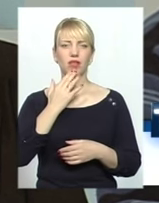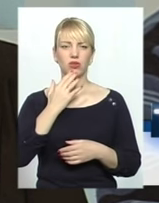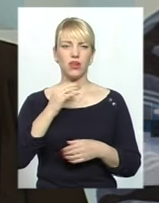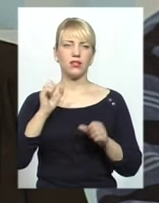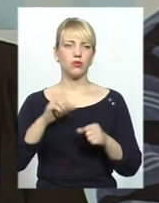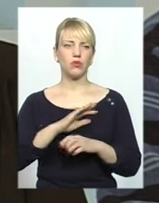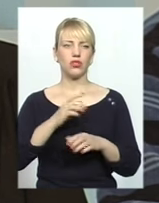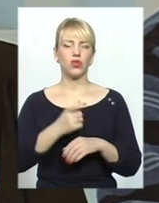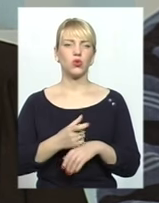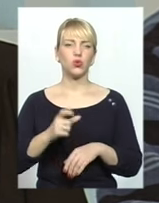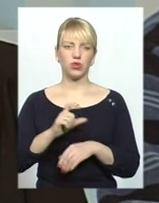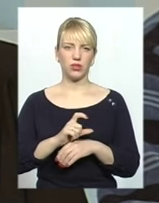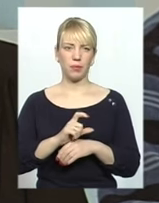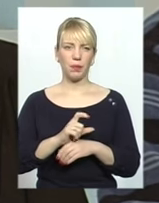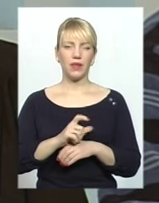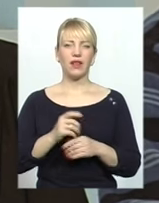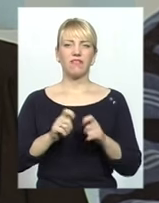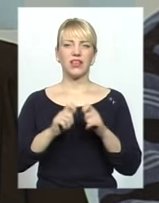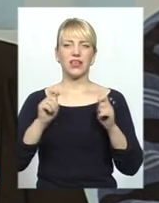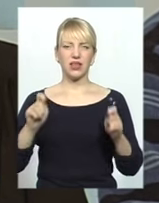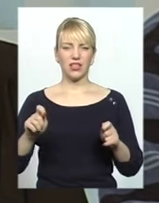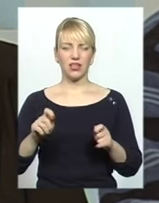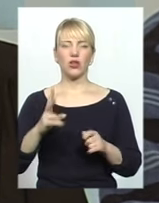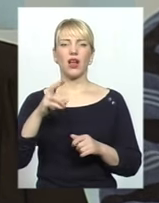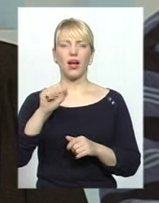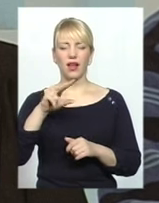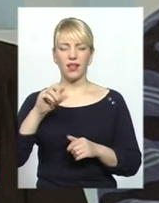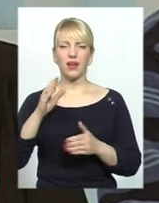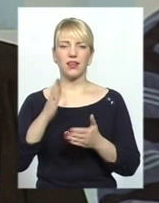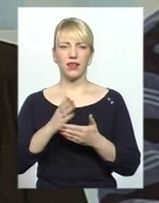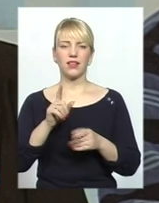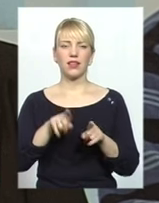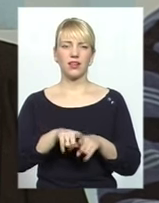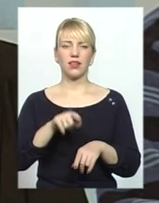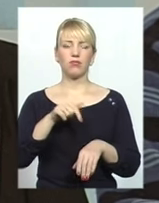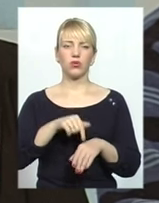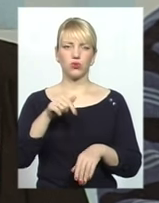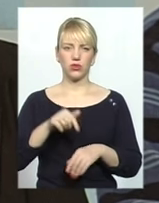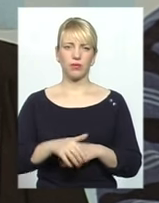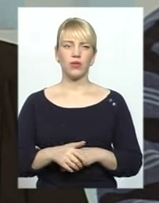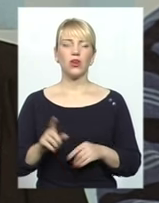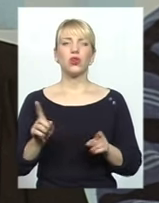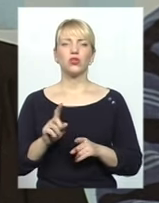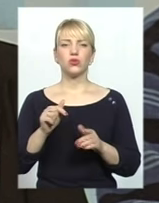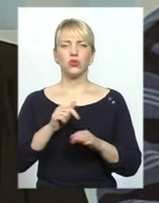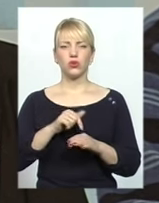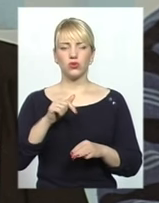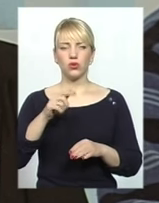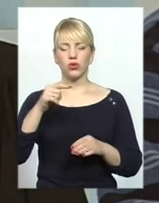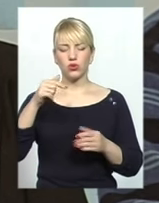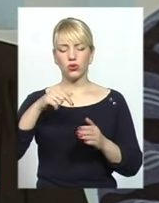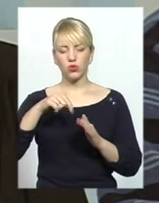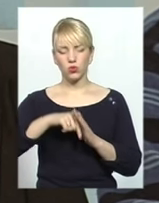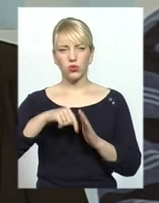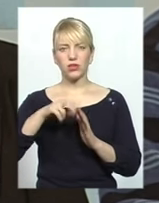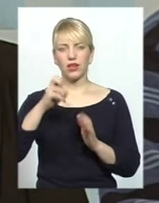може, не дуже відкрито, нетолерантно, але є такі, якби, почуття. Що стосується на державному рівні, то